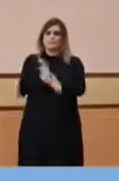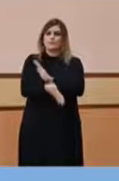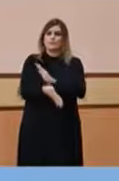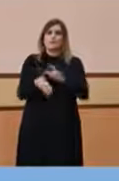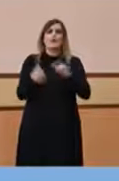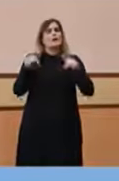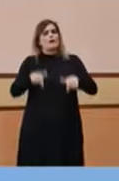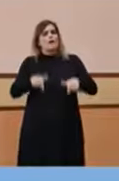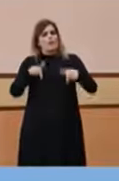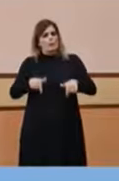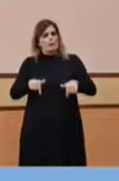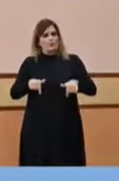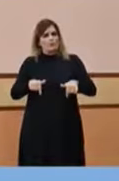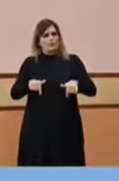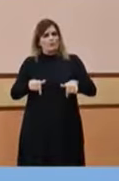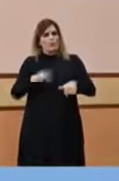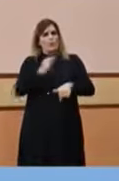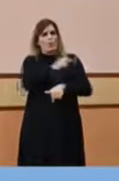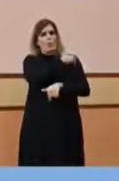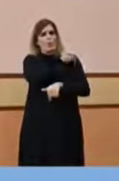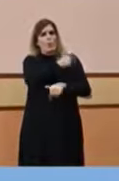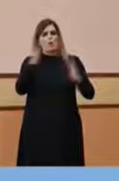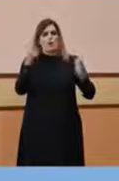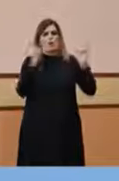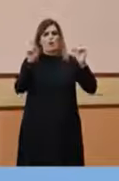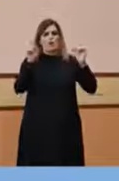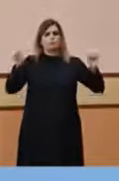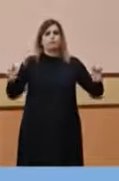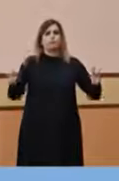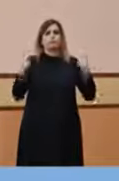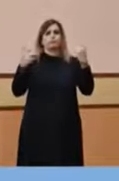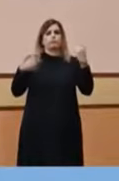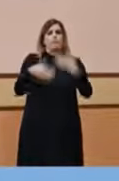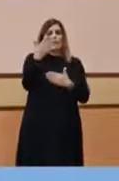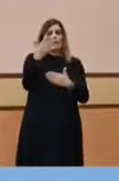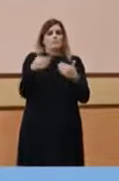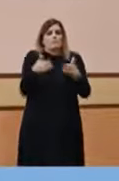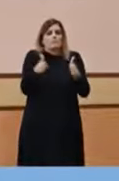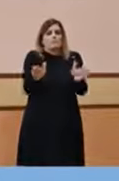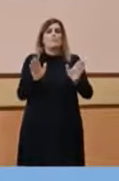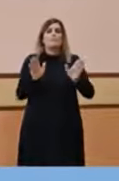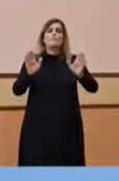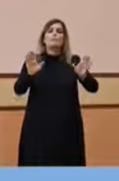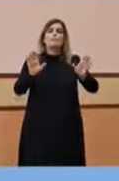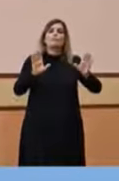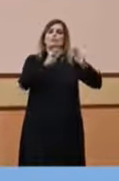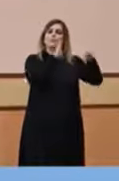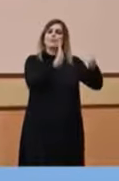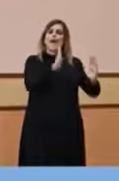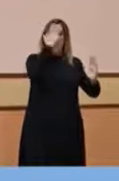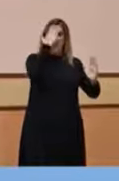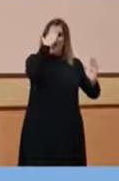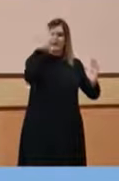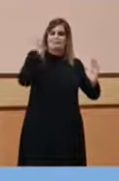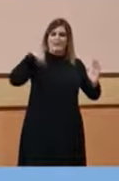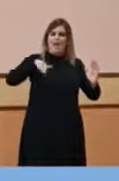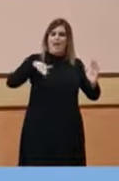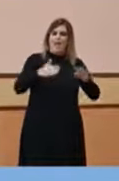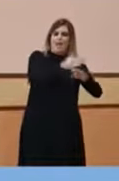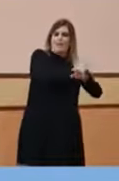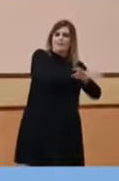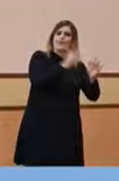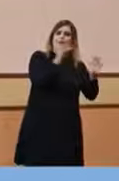tot i que avui comença oficialment la vacuna, des dels centres d'atenció primària, ja han començat a contactar